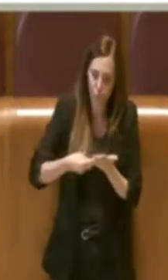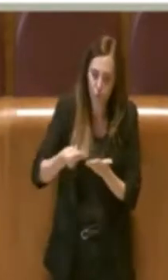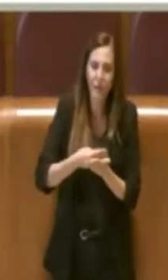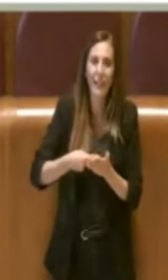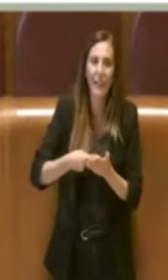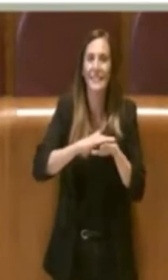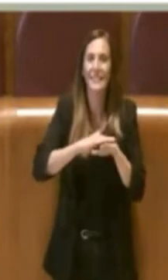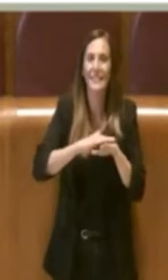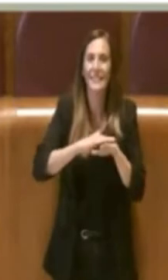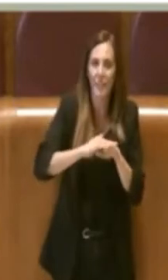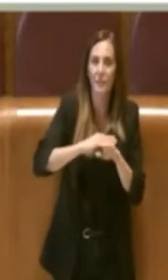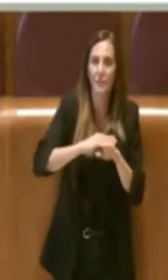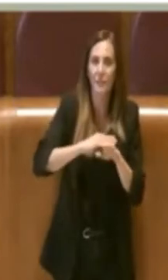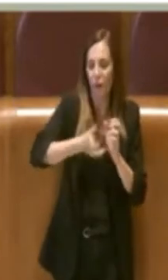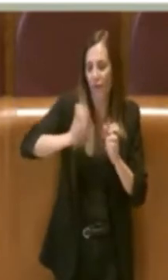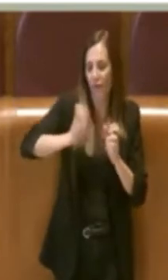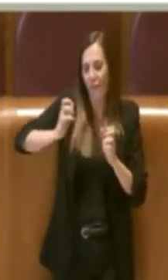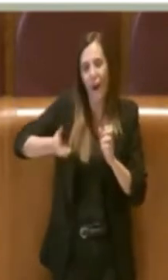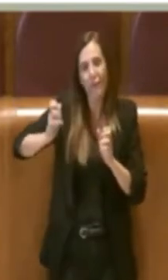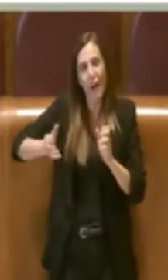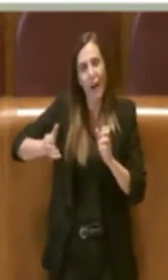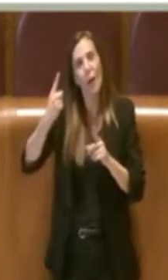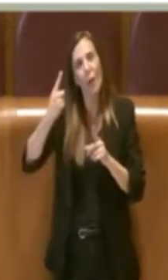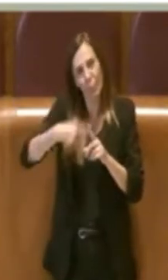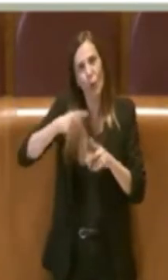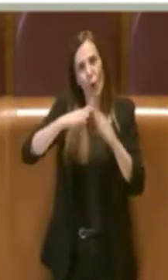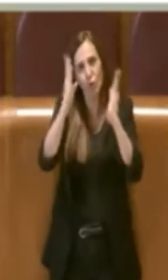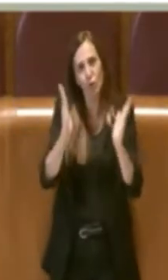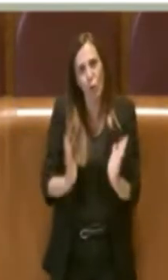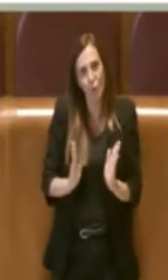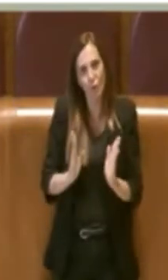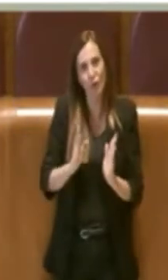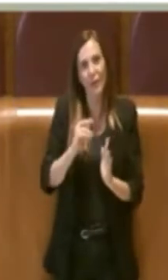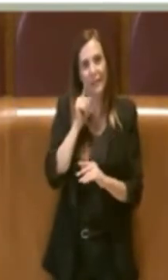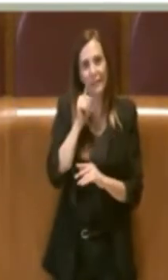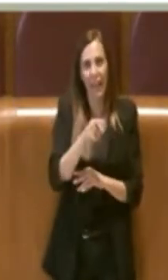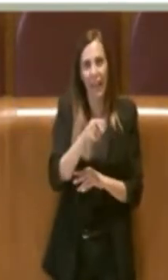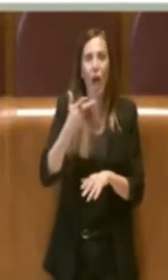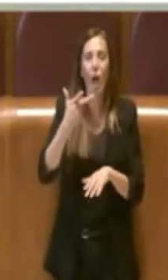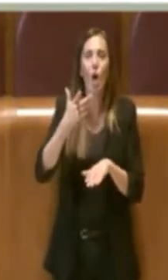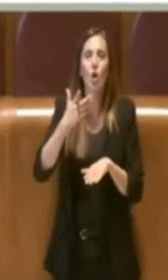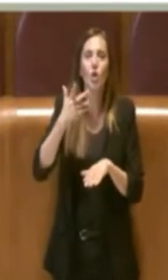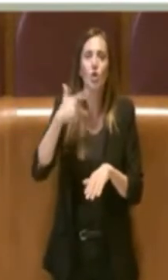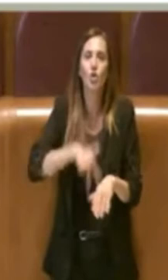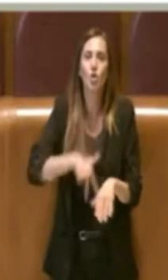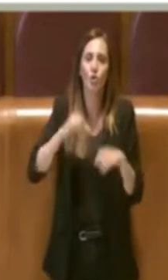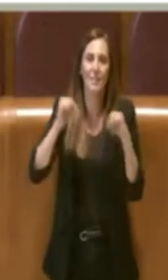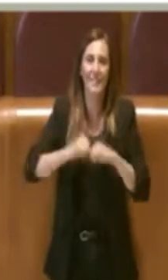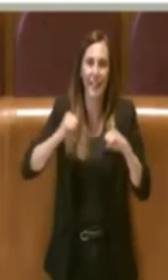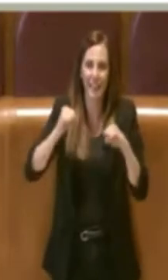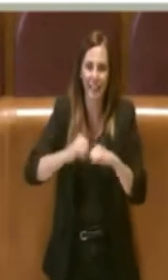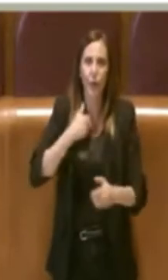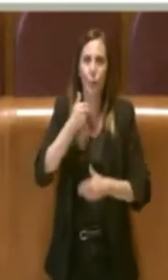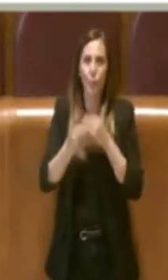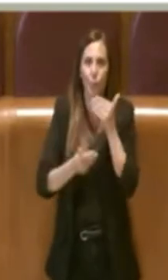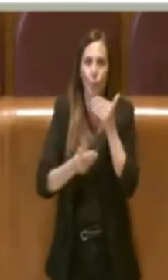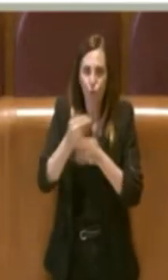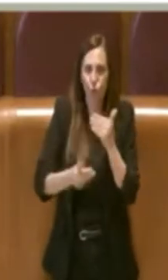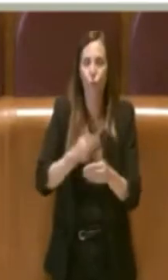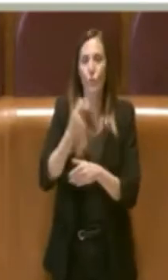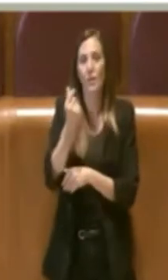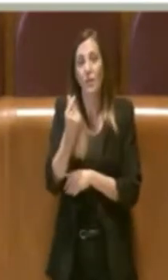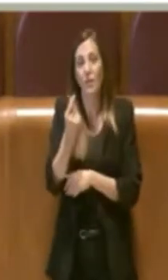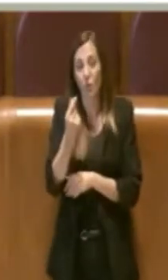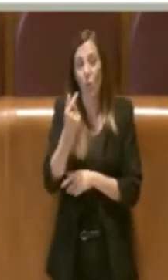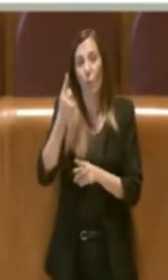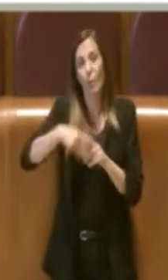servizio, tra cui anche la domiciliarità, integrato dal punto di vista socio-sanitario, definendo procedure, risorse economiche